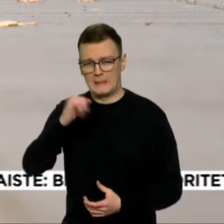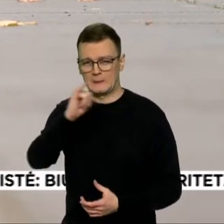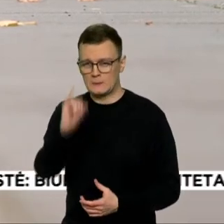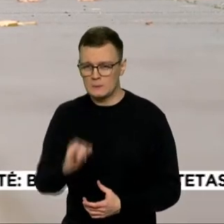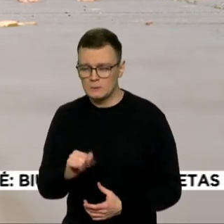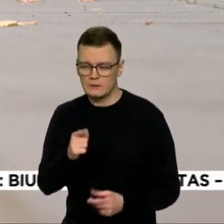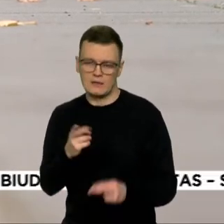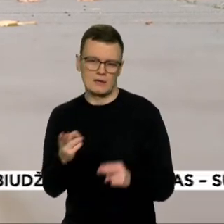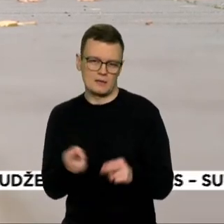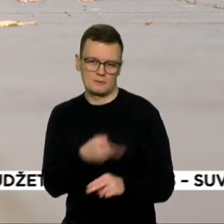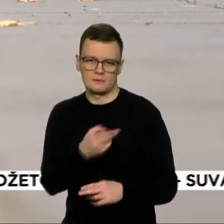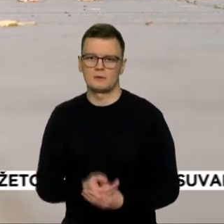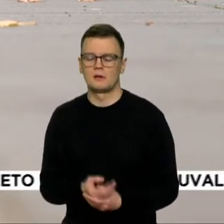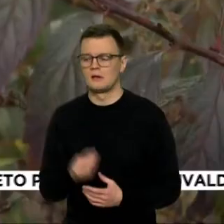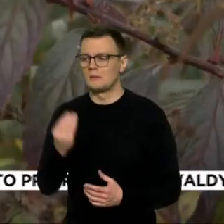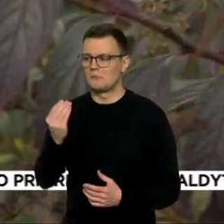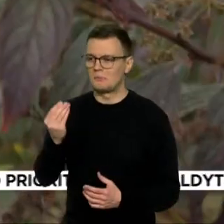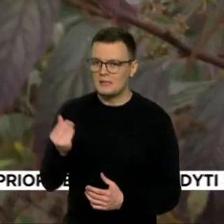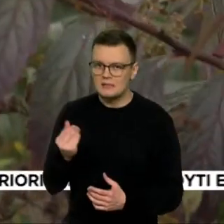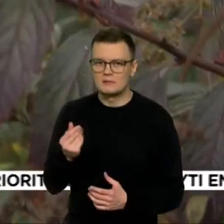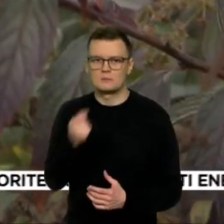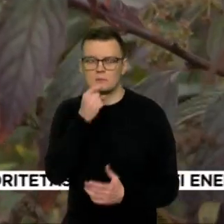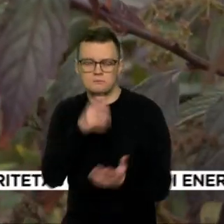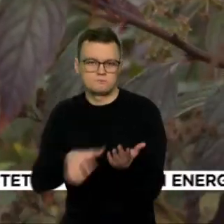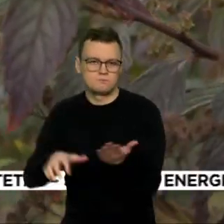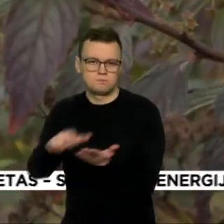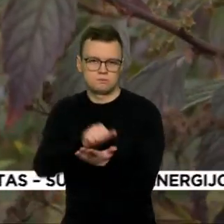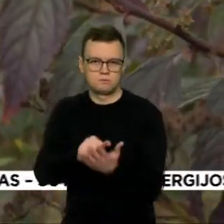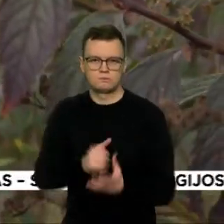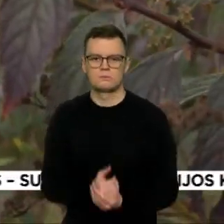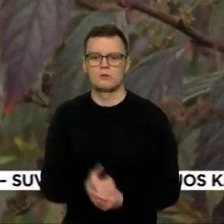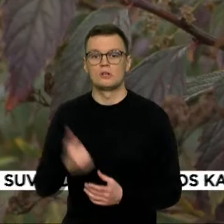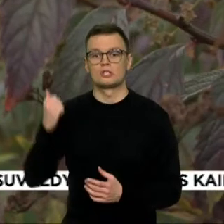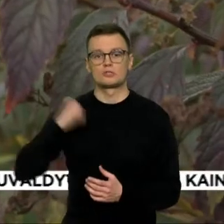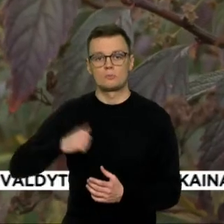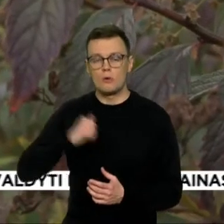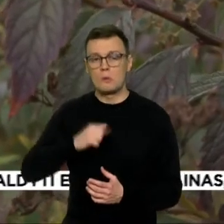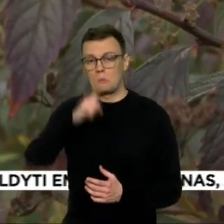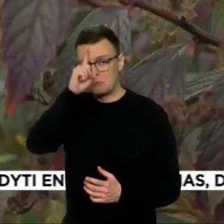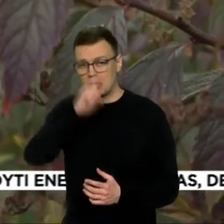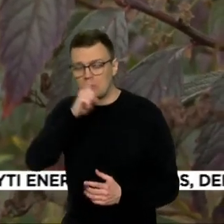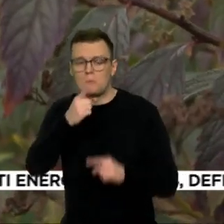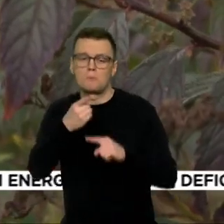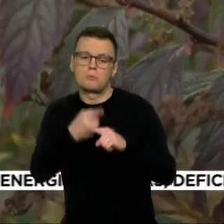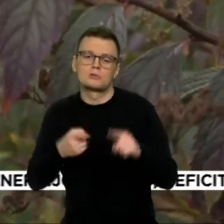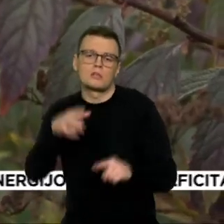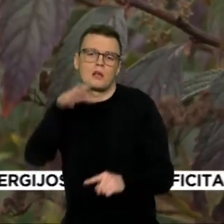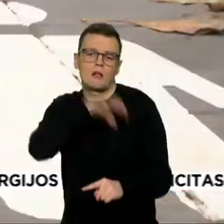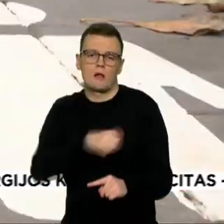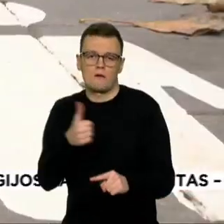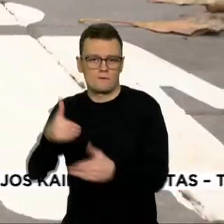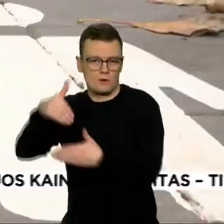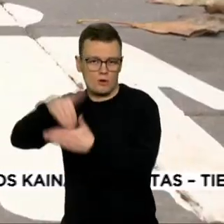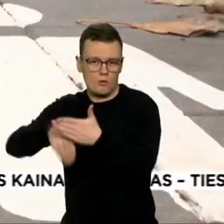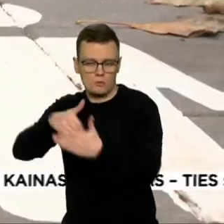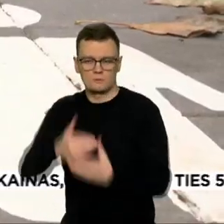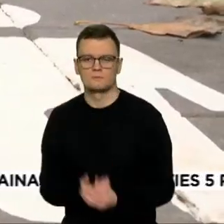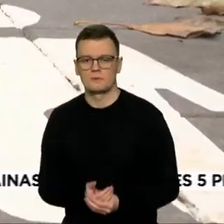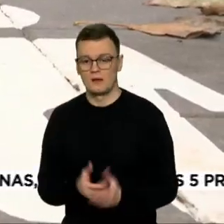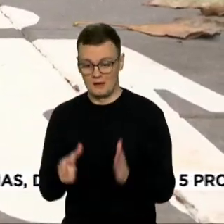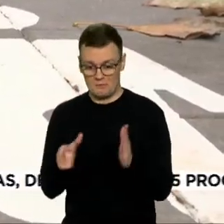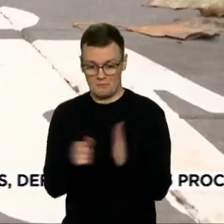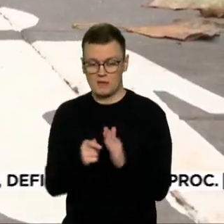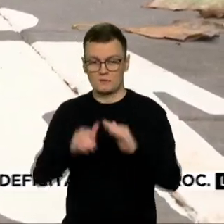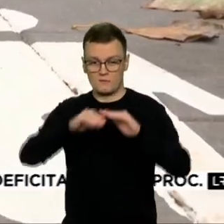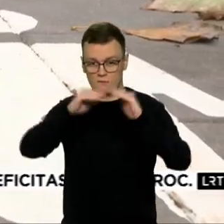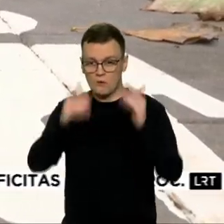Pinigai suvaikščiojo nei tą pusę. Gyventojai kas mėnesį dalį savo algos skiria kaupimui, jiems į pensijų fondą pervedama ir paskata